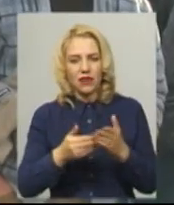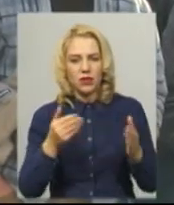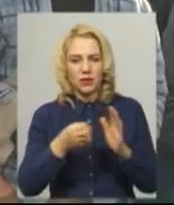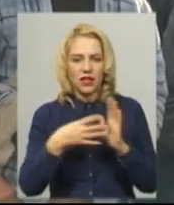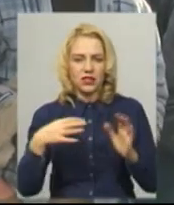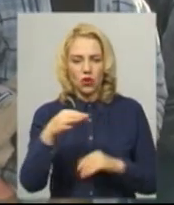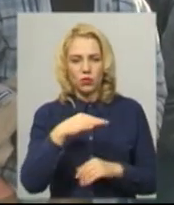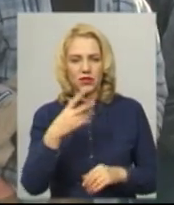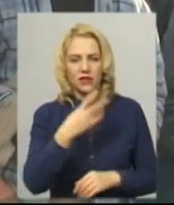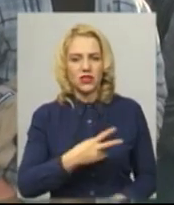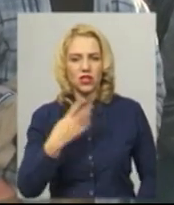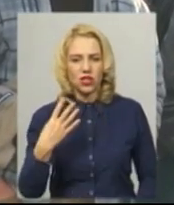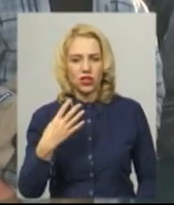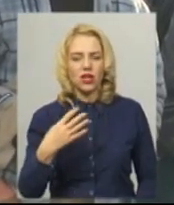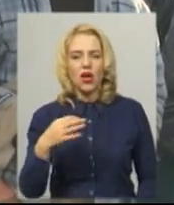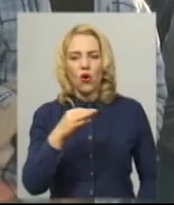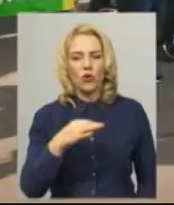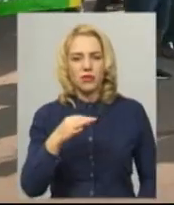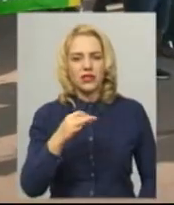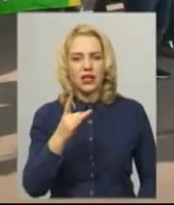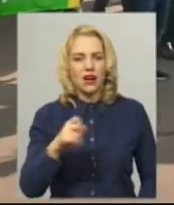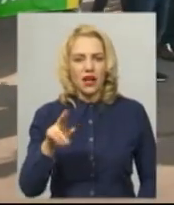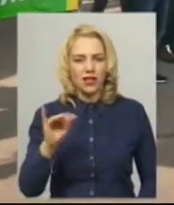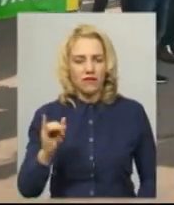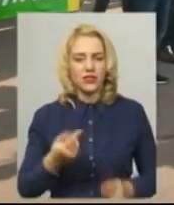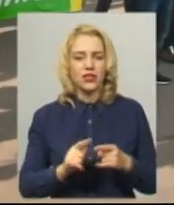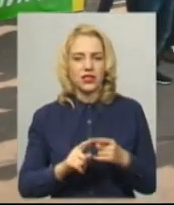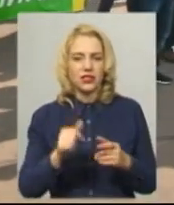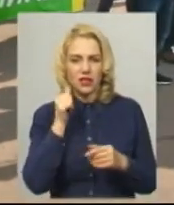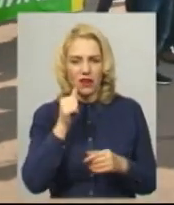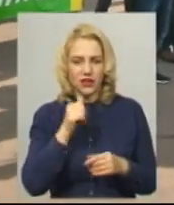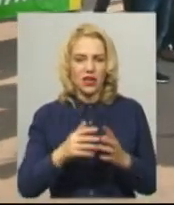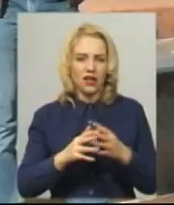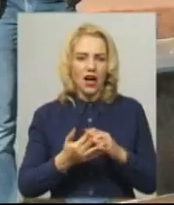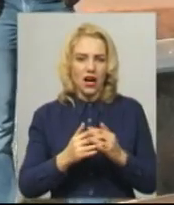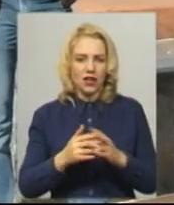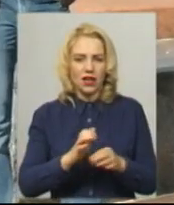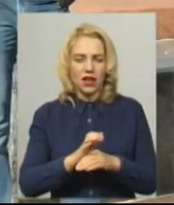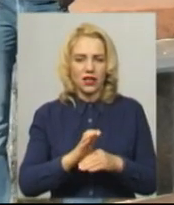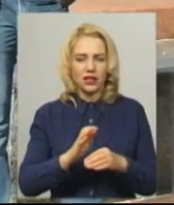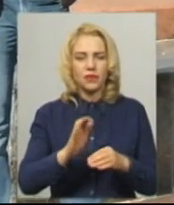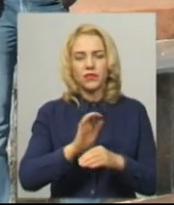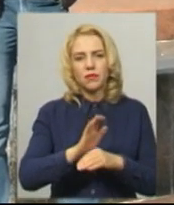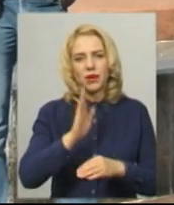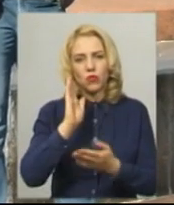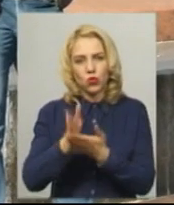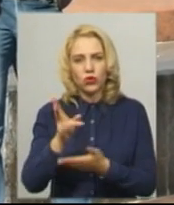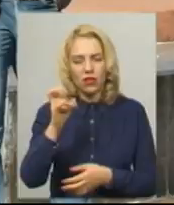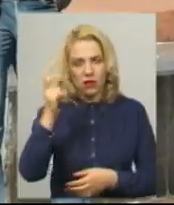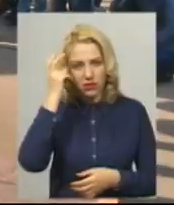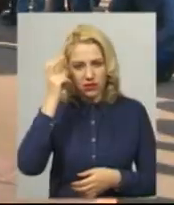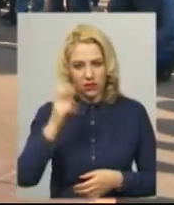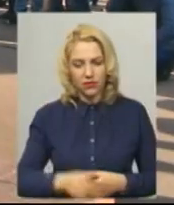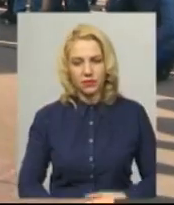24 районних радах. Завтра з цією вимогою аграрі із Хмельниччини прямують до столиці, додає Алім Міщук. Діана